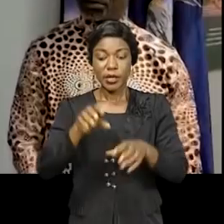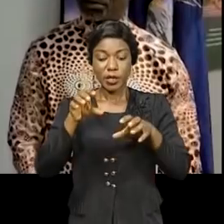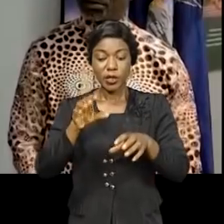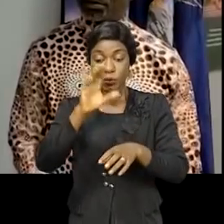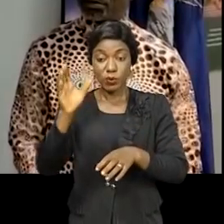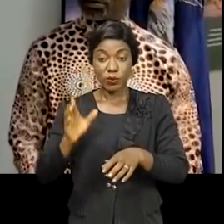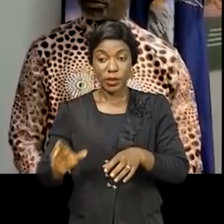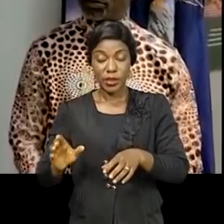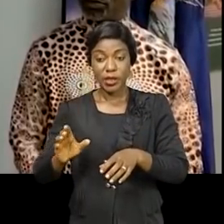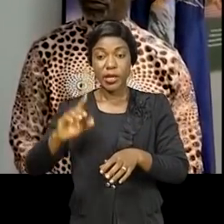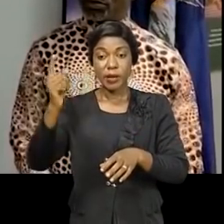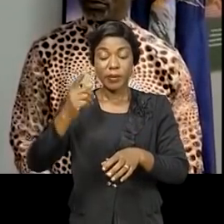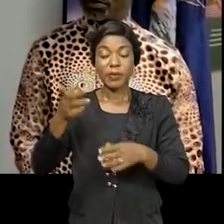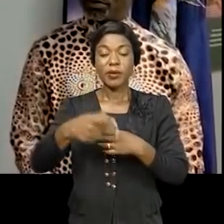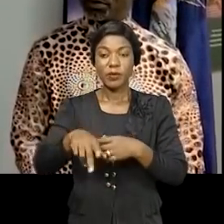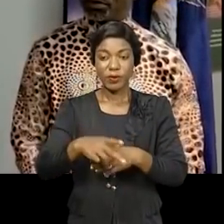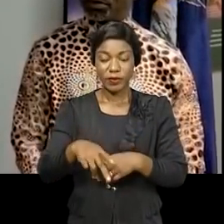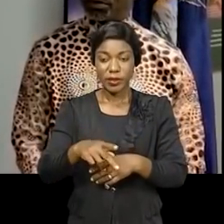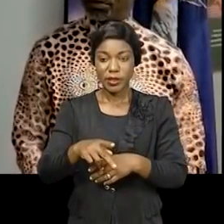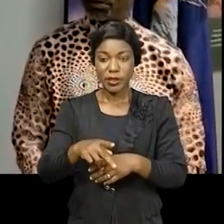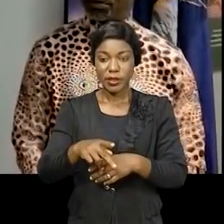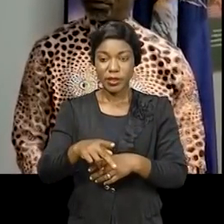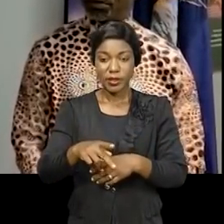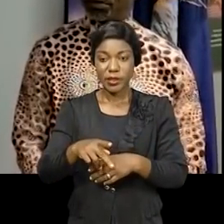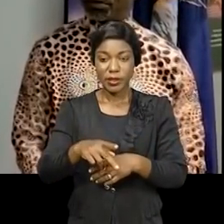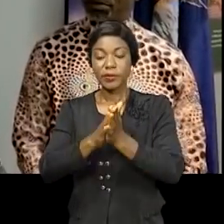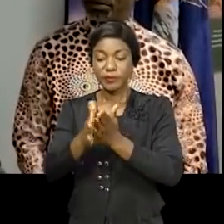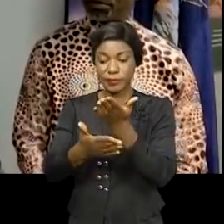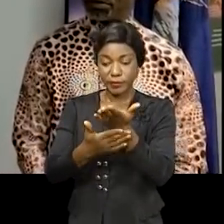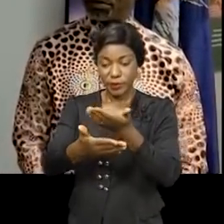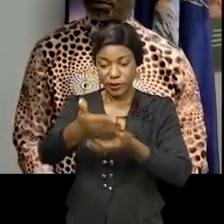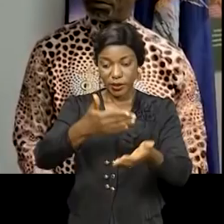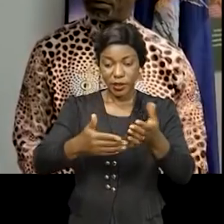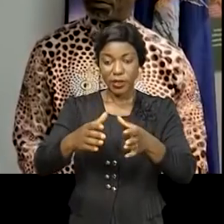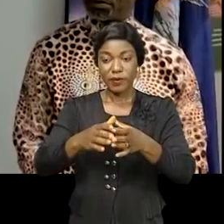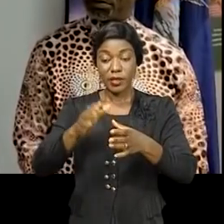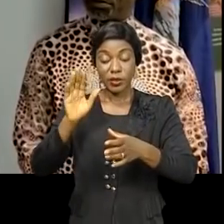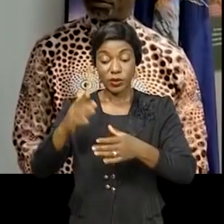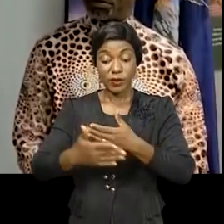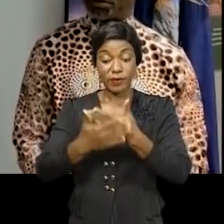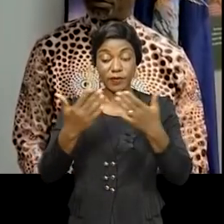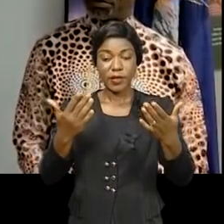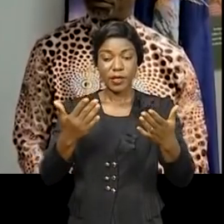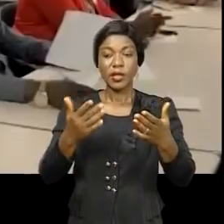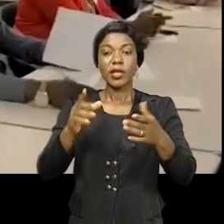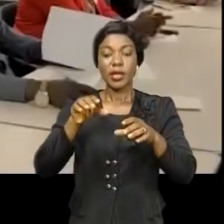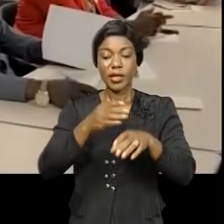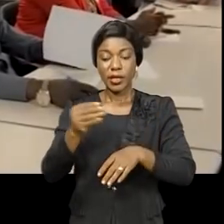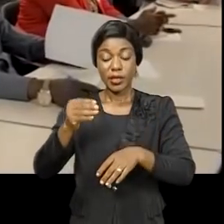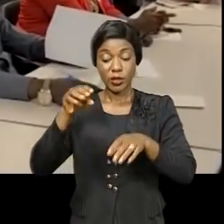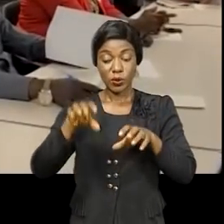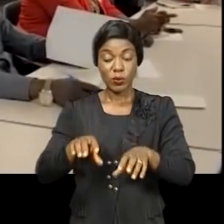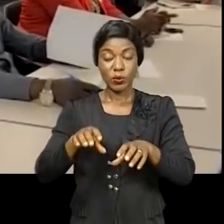central est la première province de la RDC qui sollicite l'échange entre les villes de son état, ainsi que celles du Congo central,